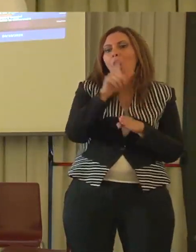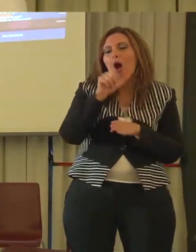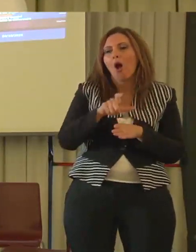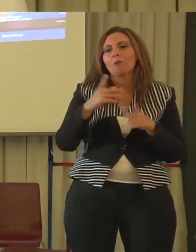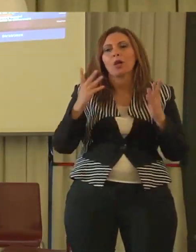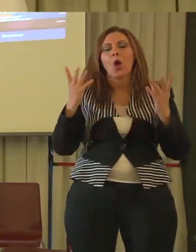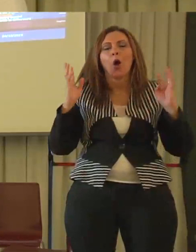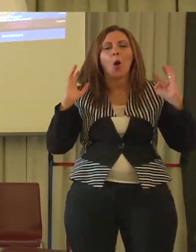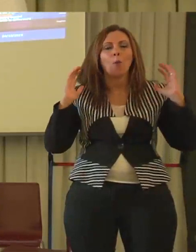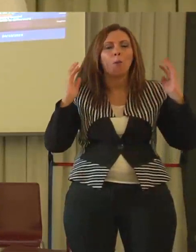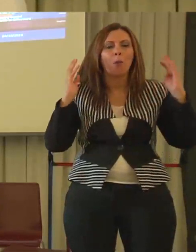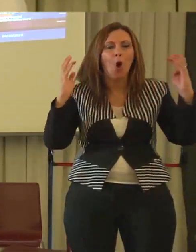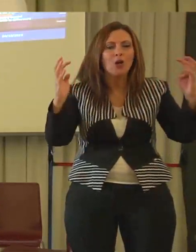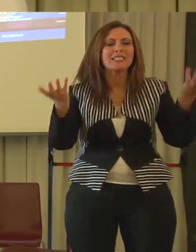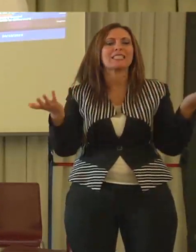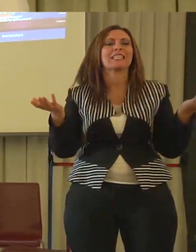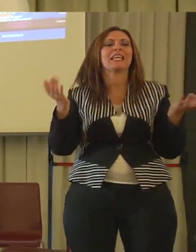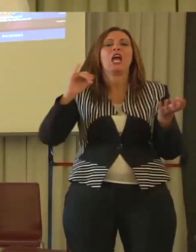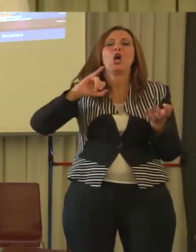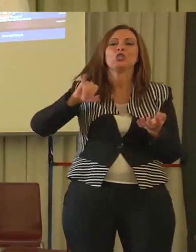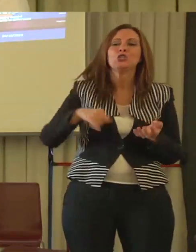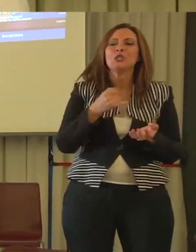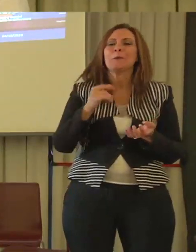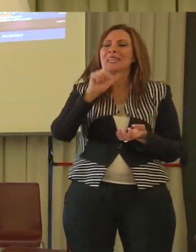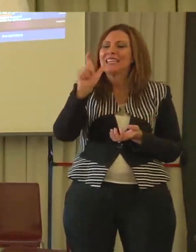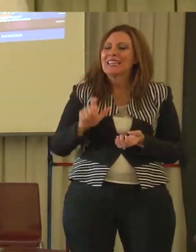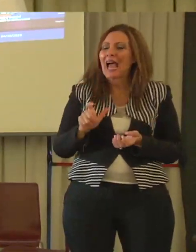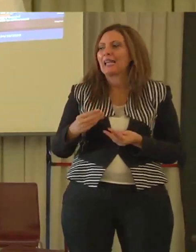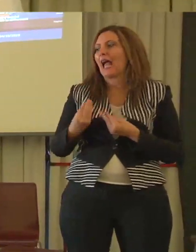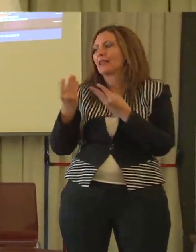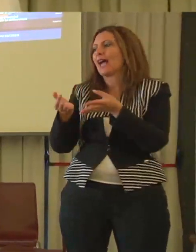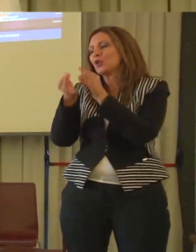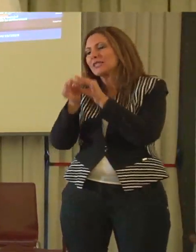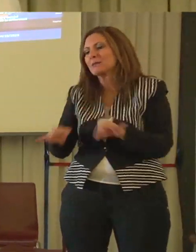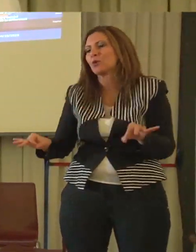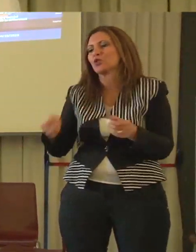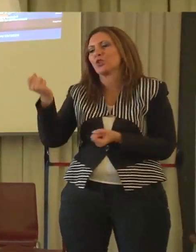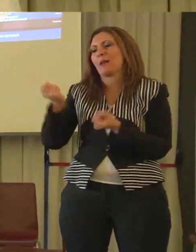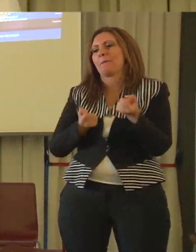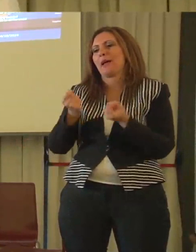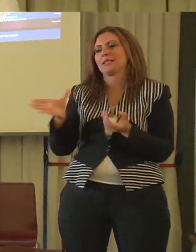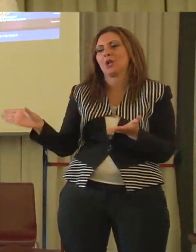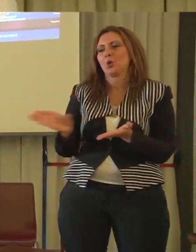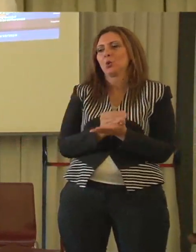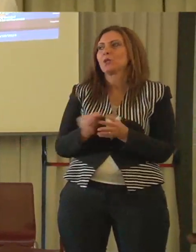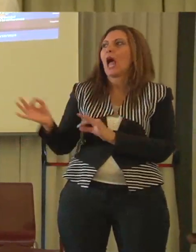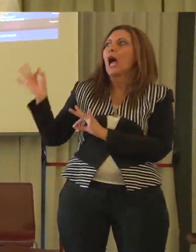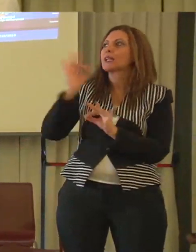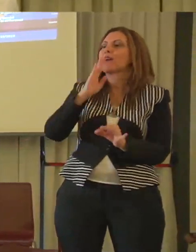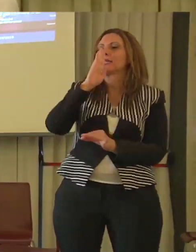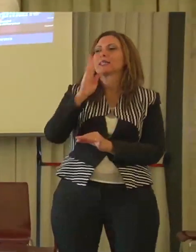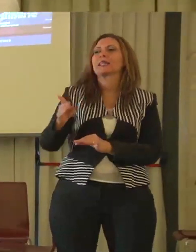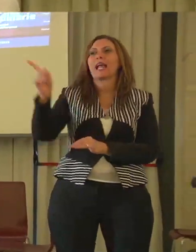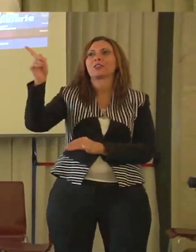percorso ce lo consentiva. E GIP Italia. GIP Italia ha messo a disposizione tutti i mezzi, completamente nuovi e arrivati da Torino. È